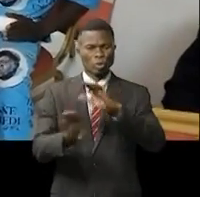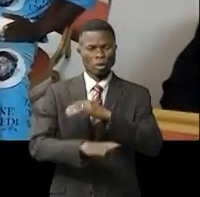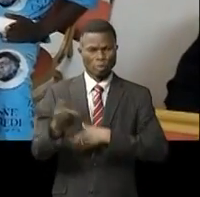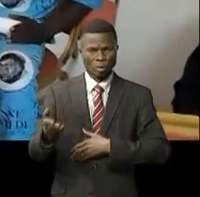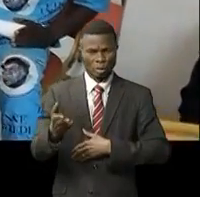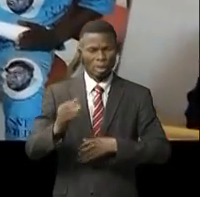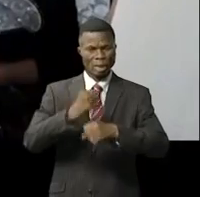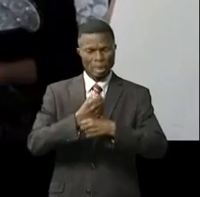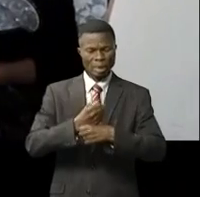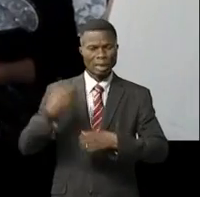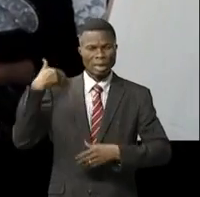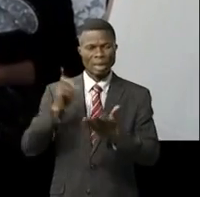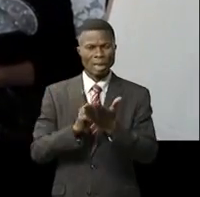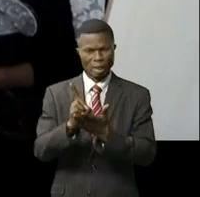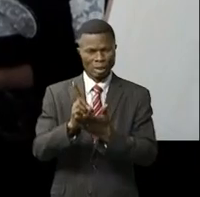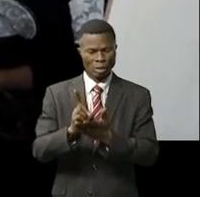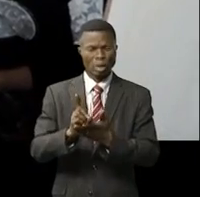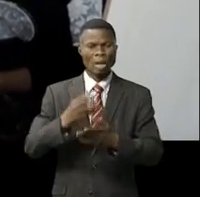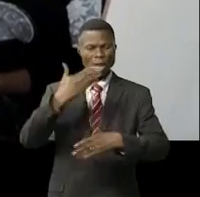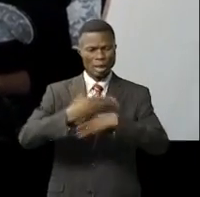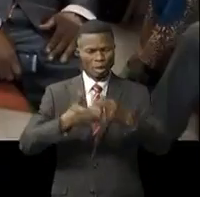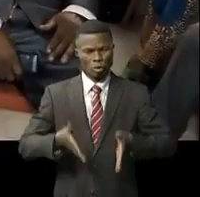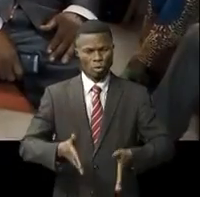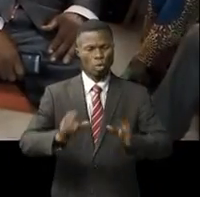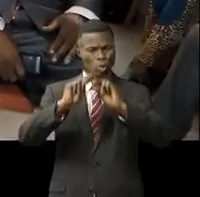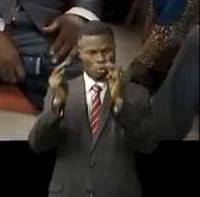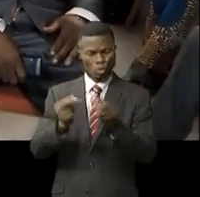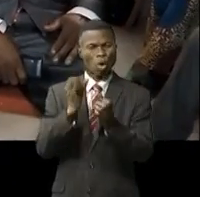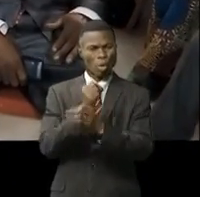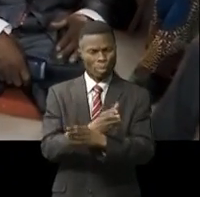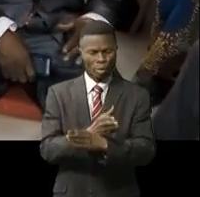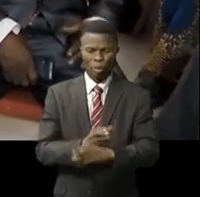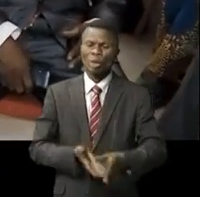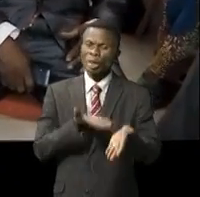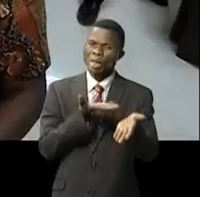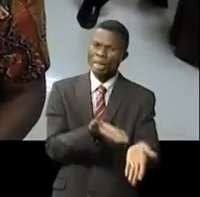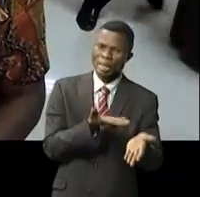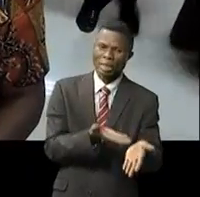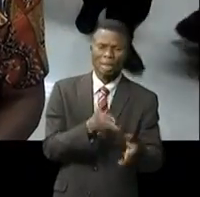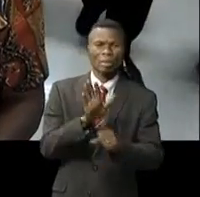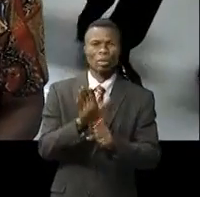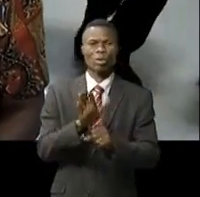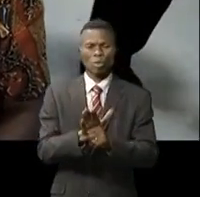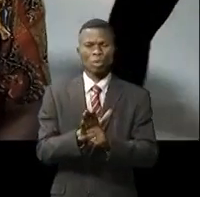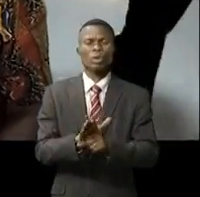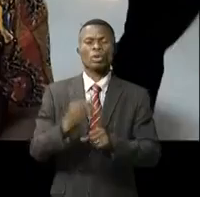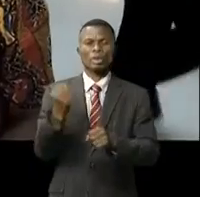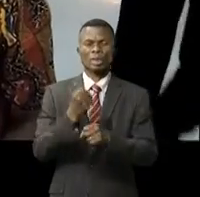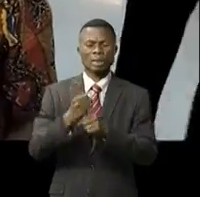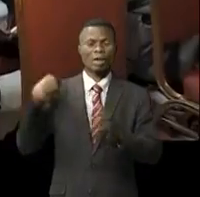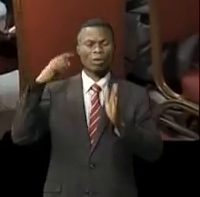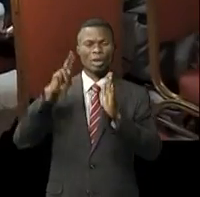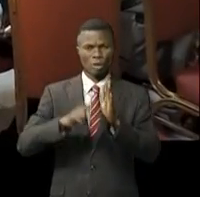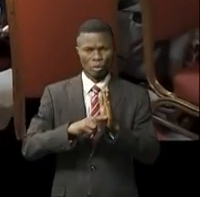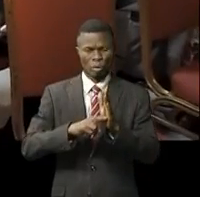l'instauration de l'état de droit et l'entretien des routes les collectifs s'est dit disposés à apporter sa contribution significative aux efforts du gouvernement